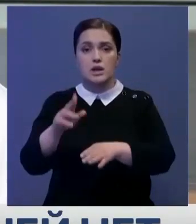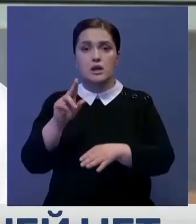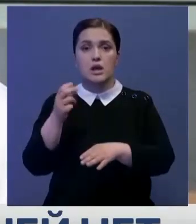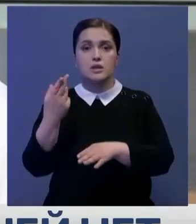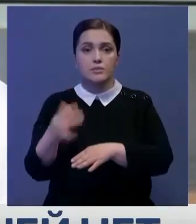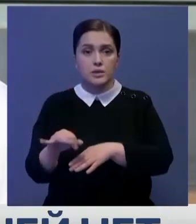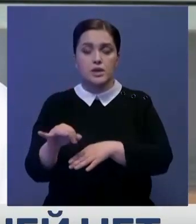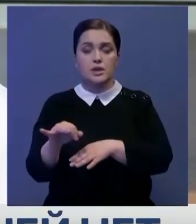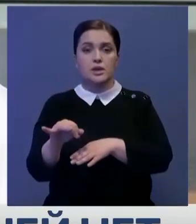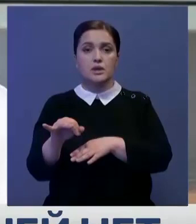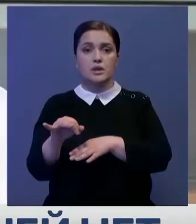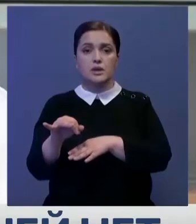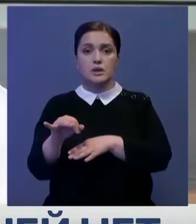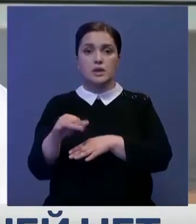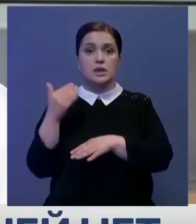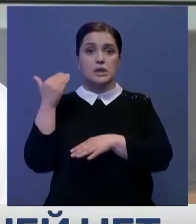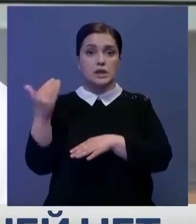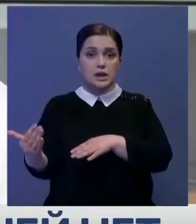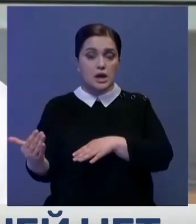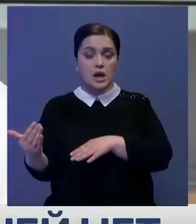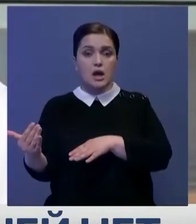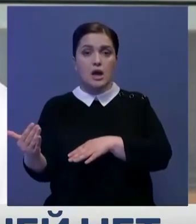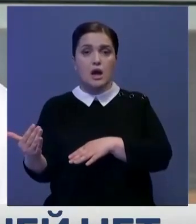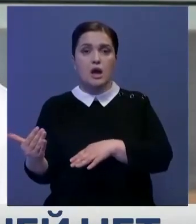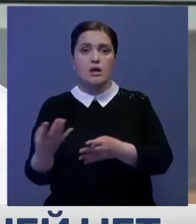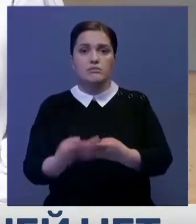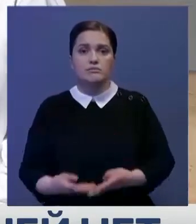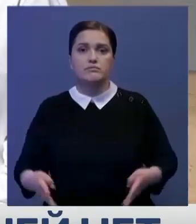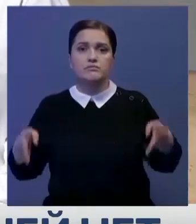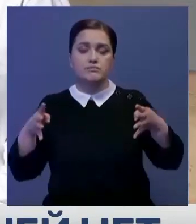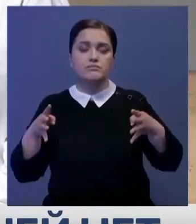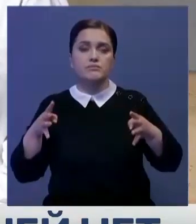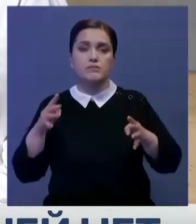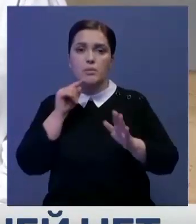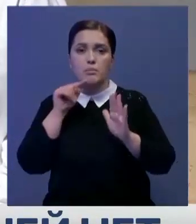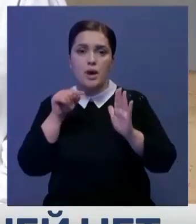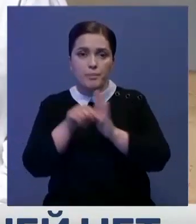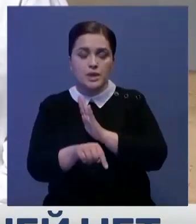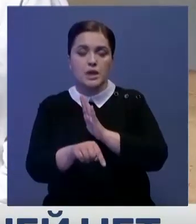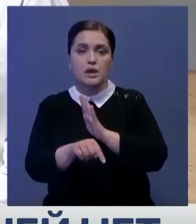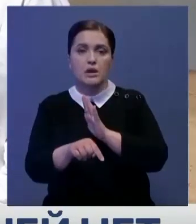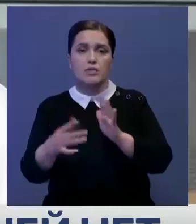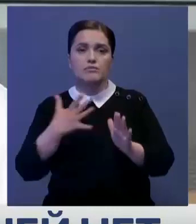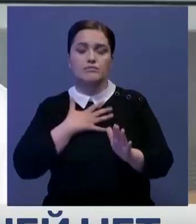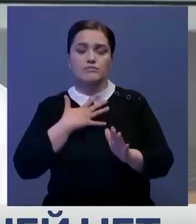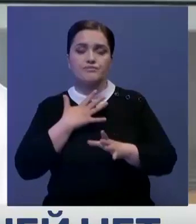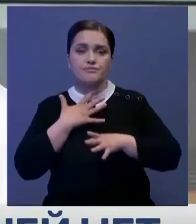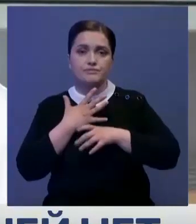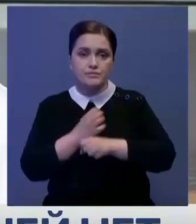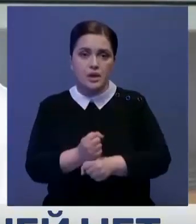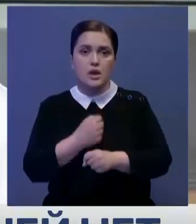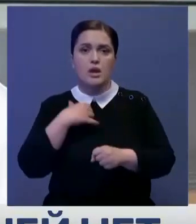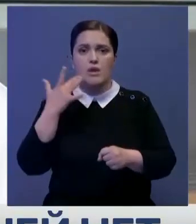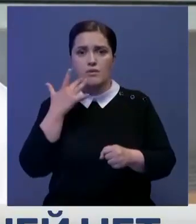моря является их попадание рыболов. Мы постоянно